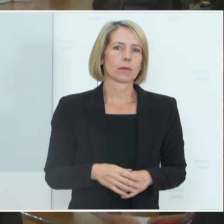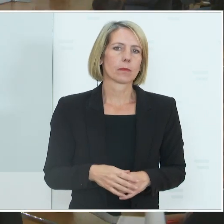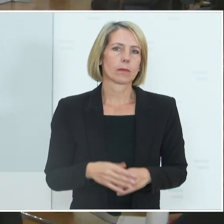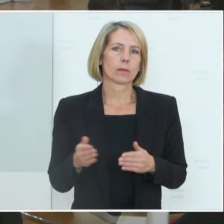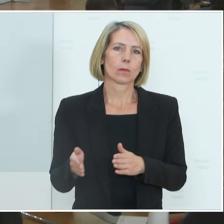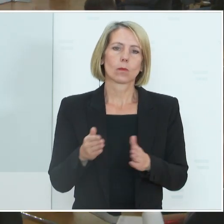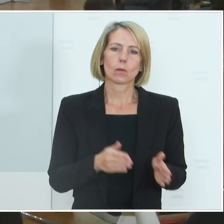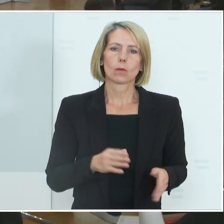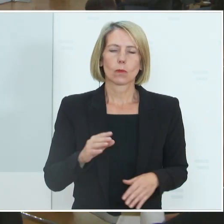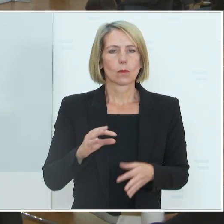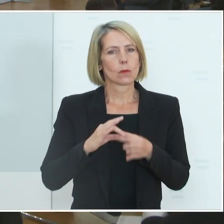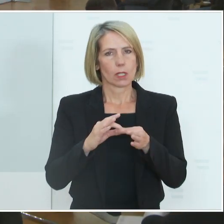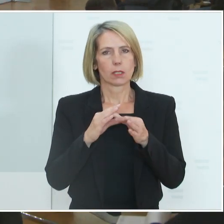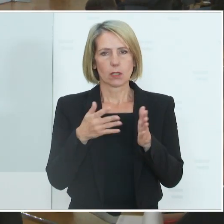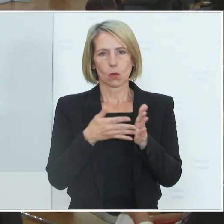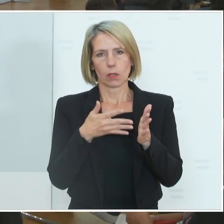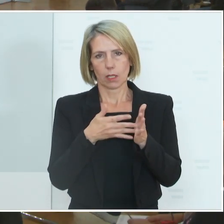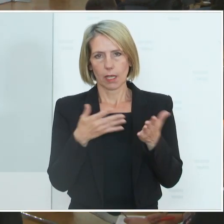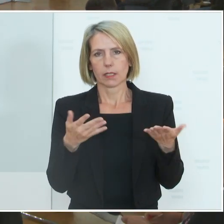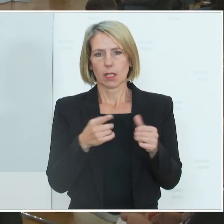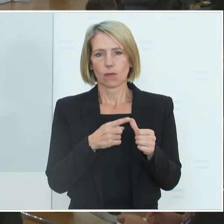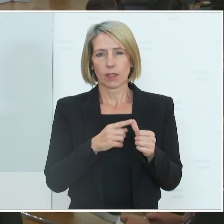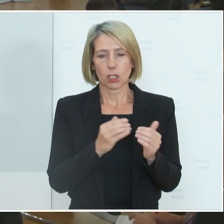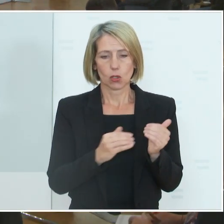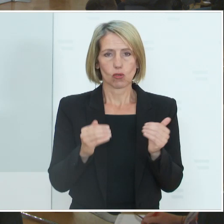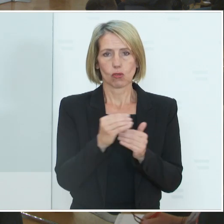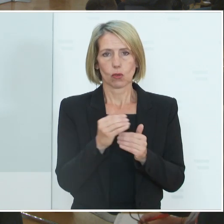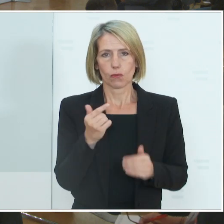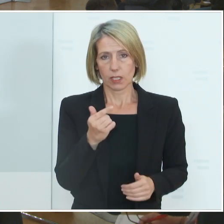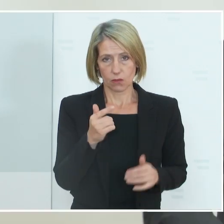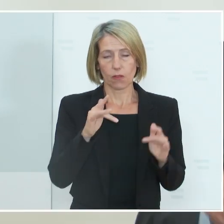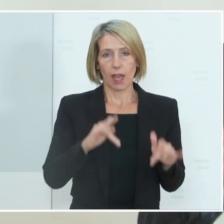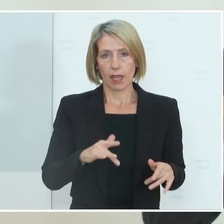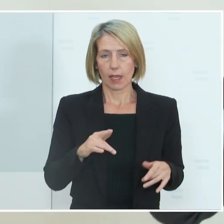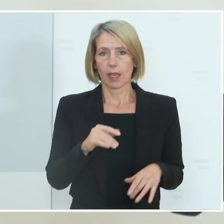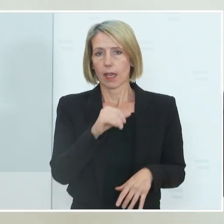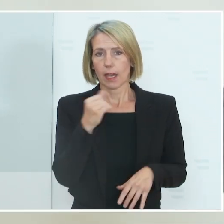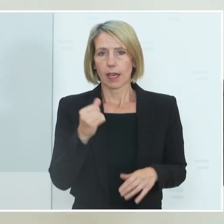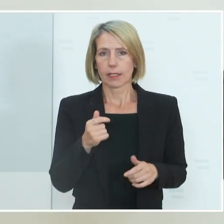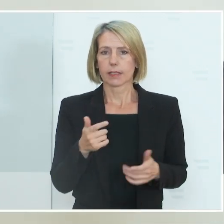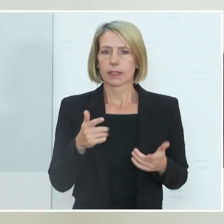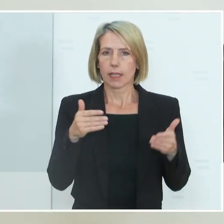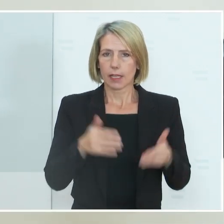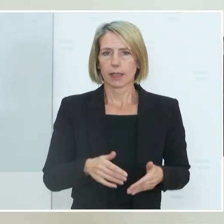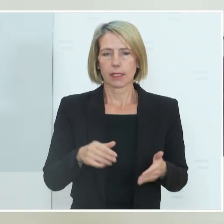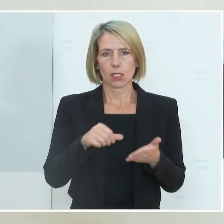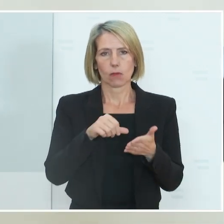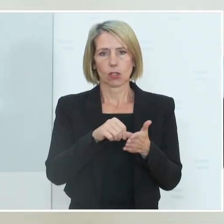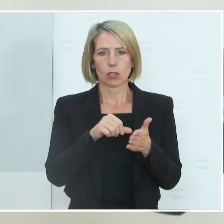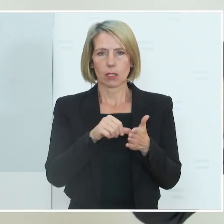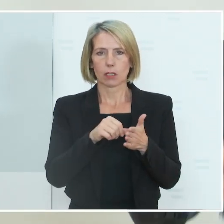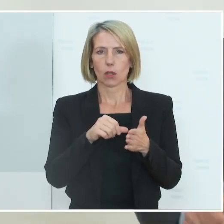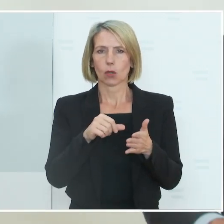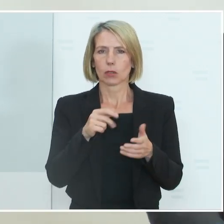Zu den Tests kann ich sagen, wenn die Stufe 2 erreicht werden sollte, da reden wir von einer Auslastung der Intensivstationen von